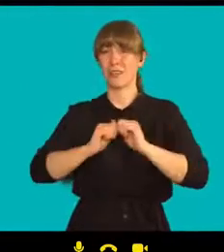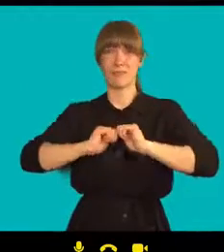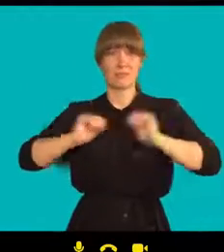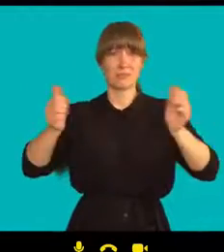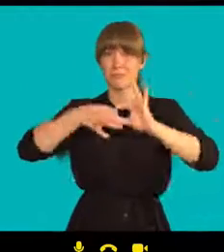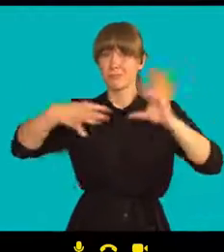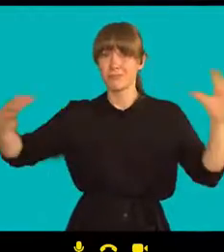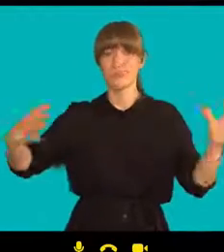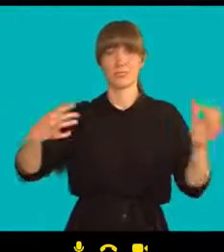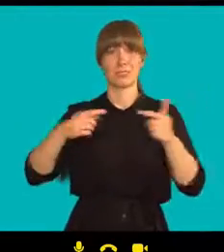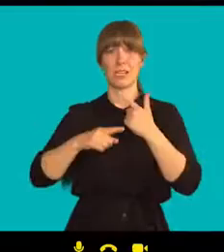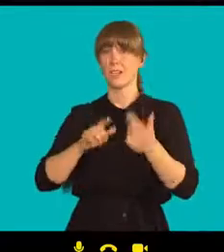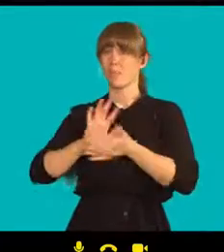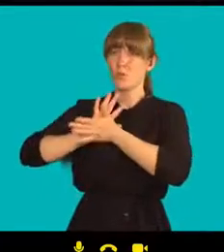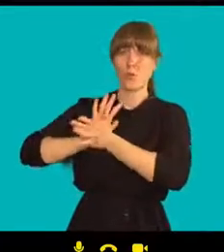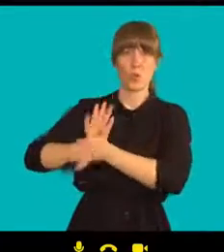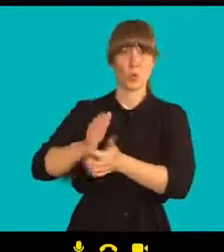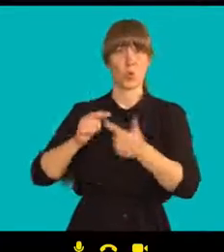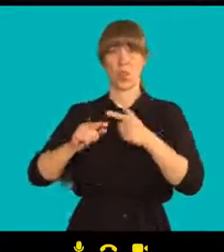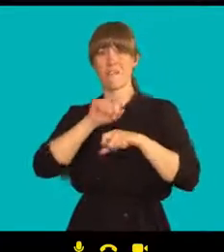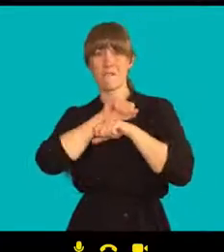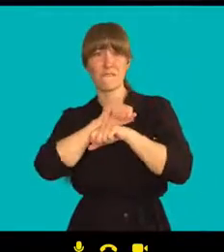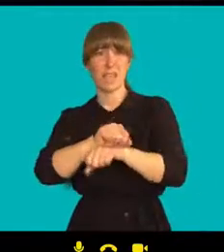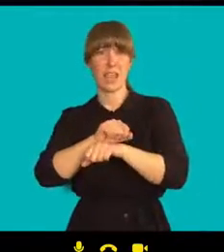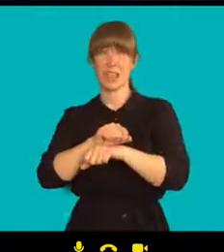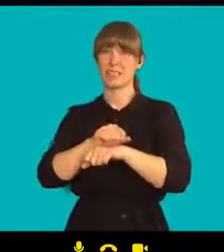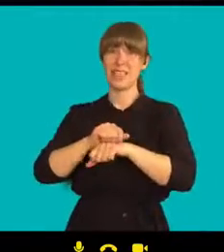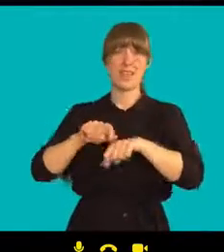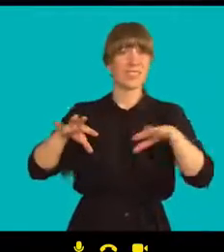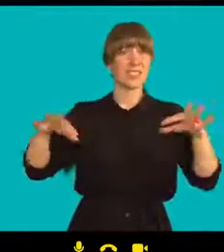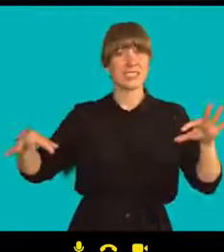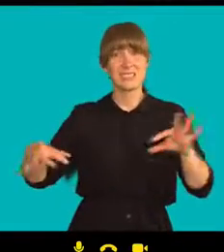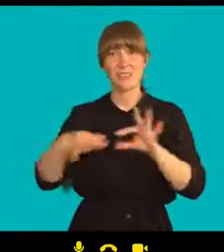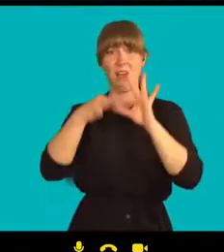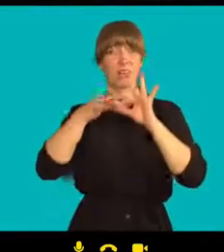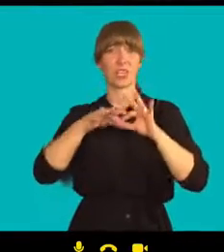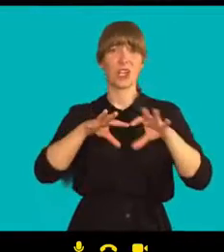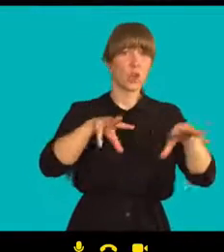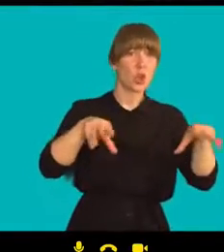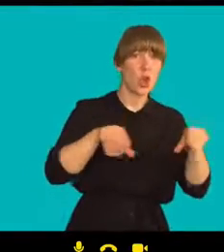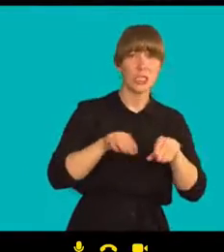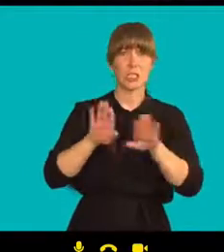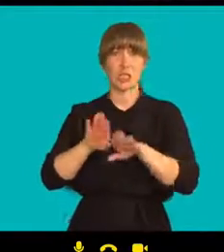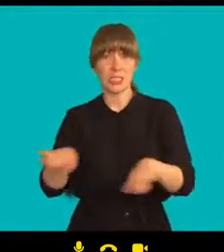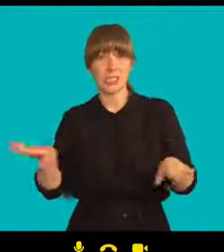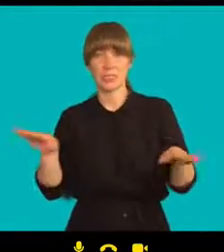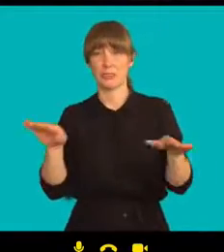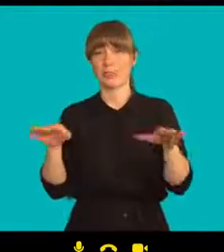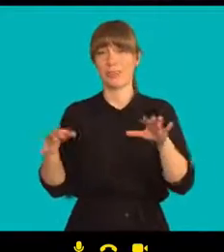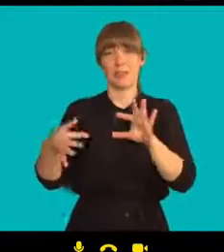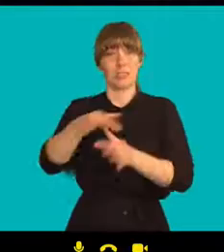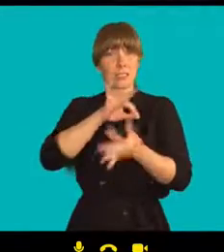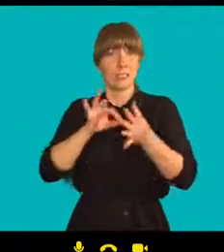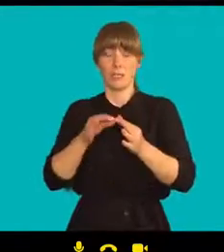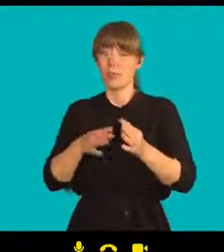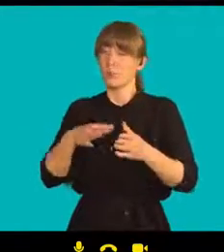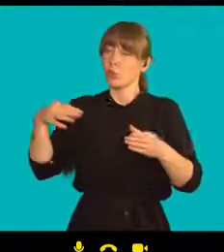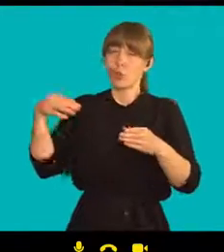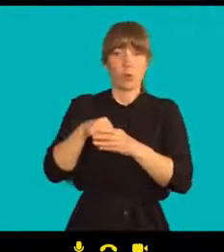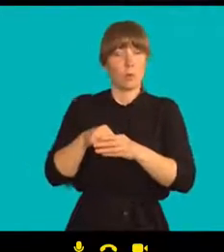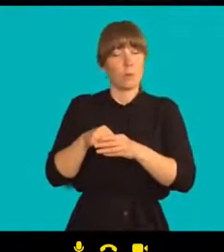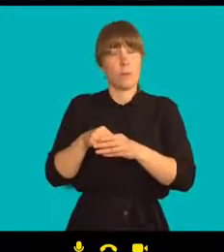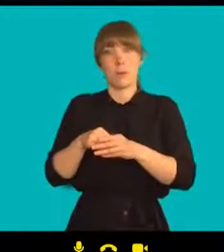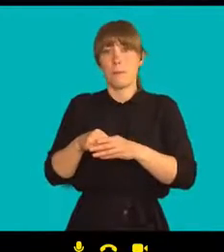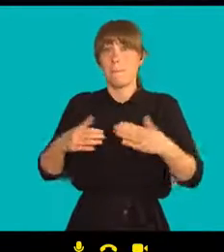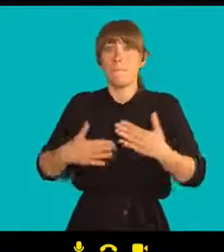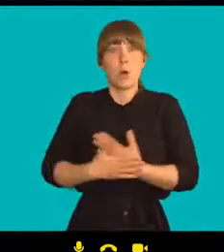útlaku, věznění, vztahu mezi rodičům a dětí. Je tam obrovské množství